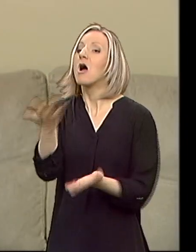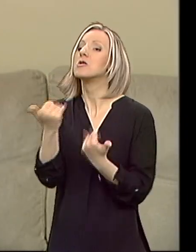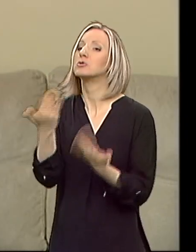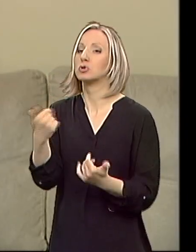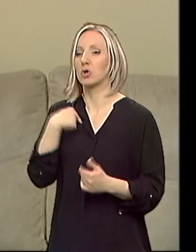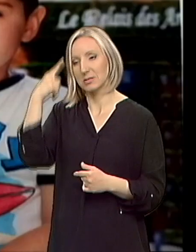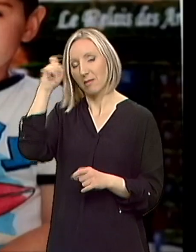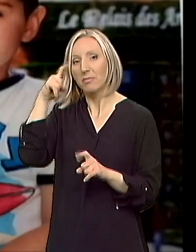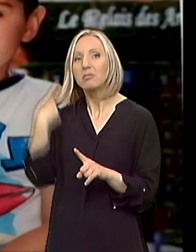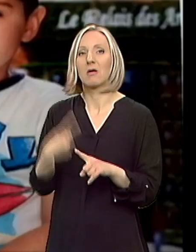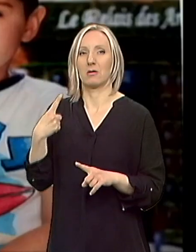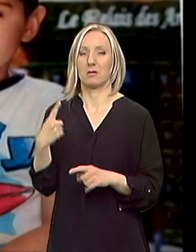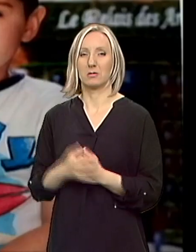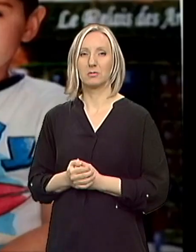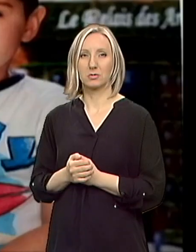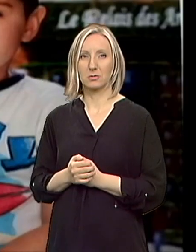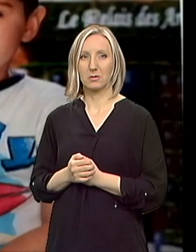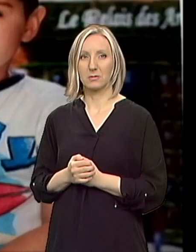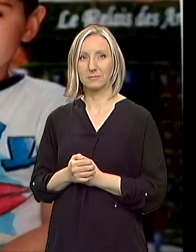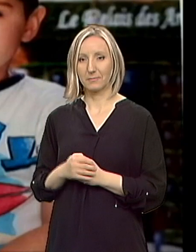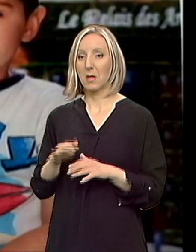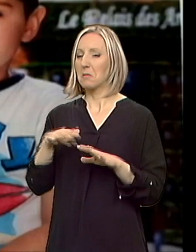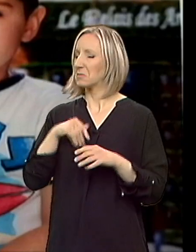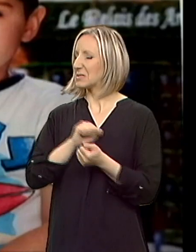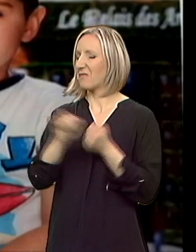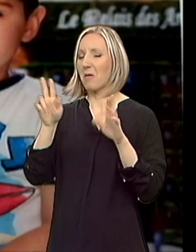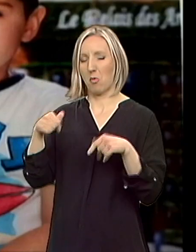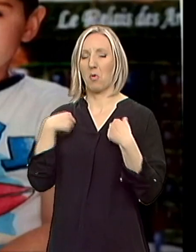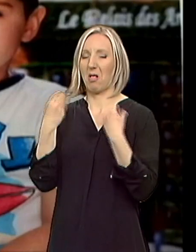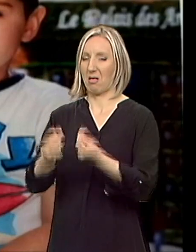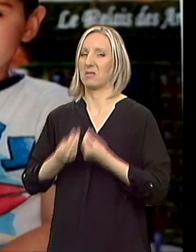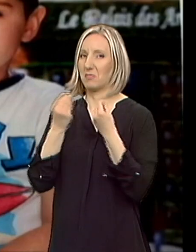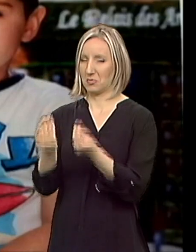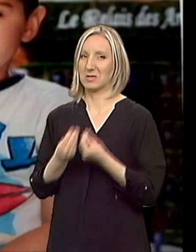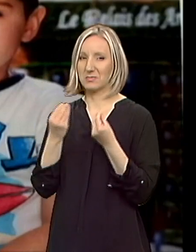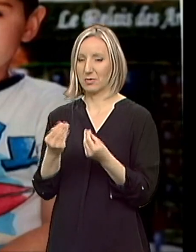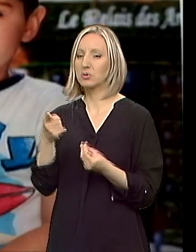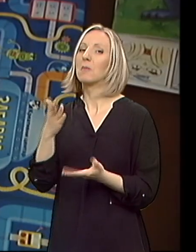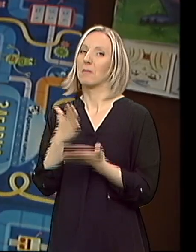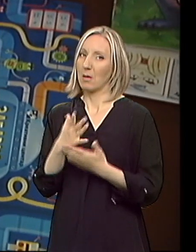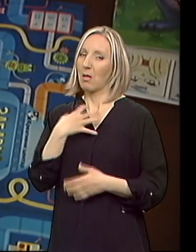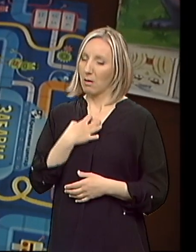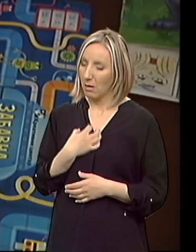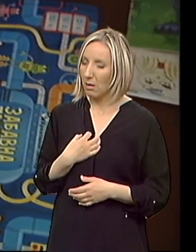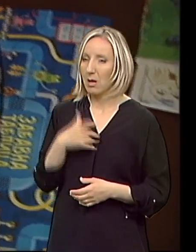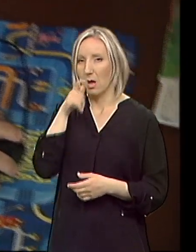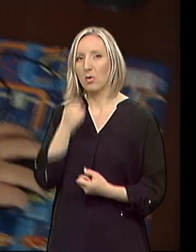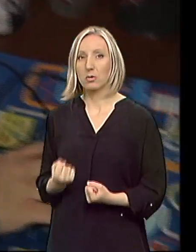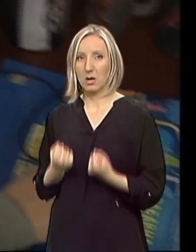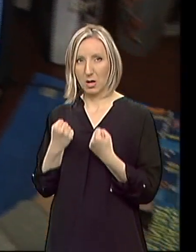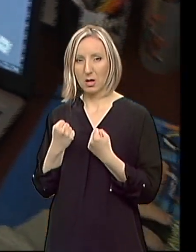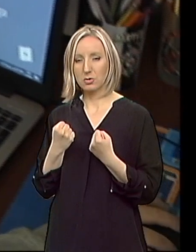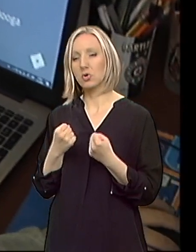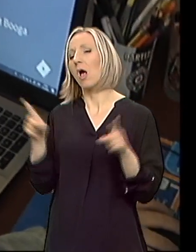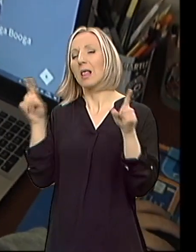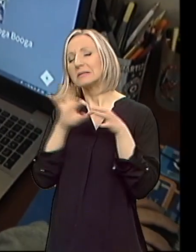Sazreo prevremeno. Tako da sam tad mogla sve da mu ispričala, sam mu, naravno bilo mu jako teško, ali non